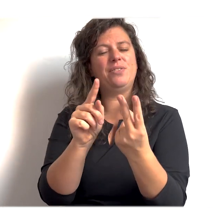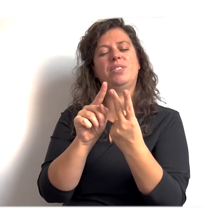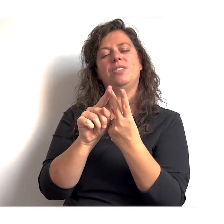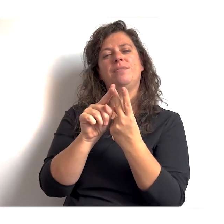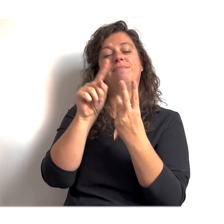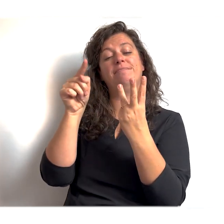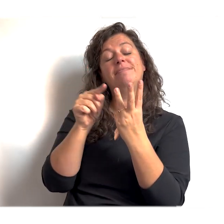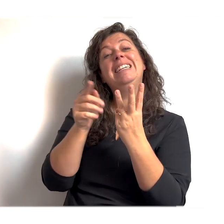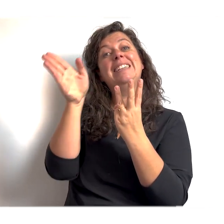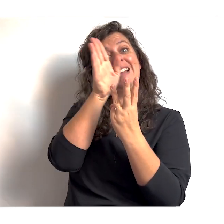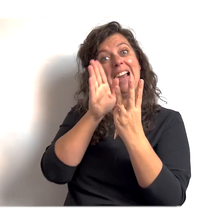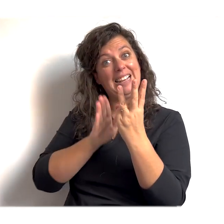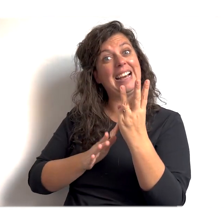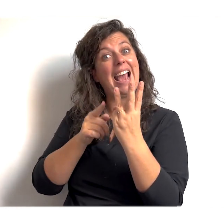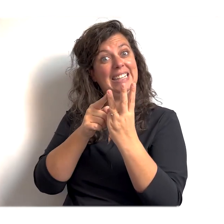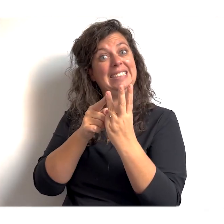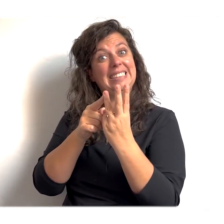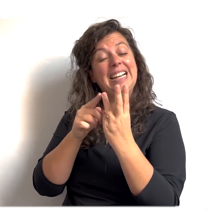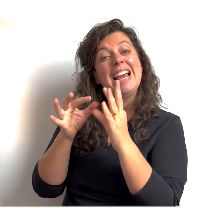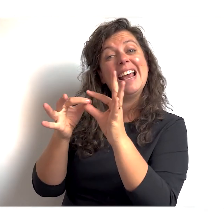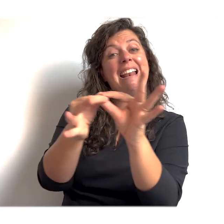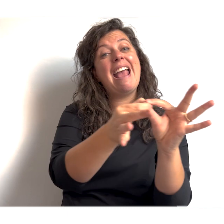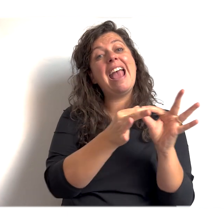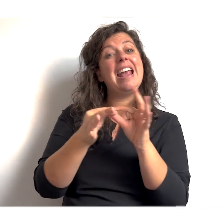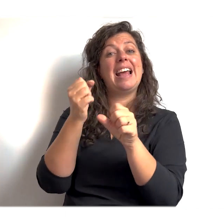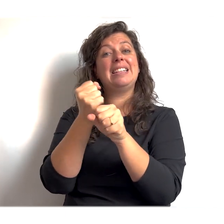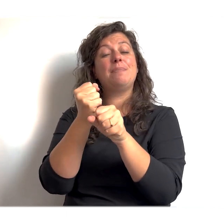En de Heilige Geest een eenheid van jullie maakt.